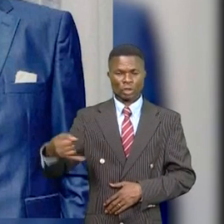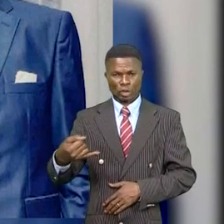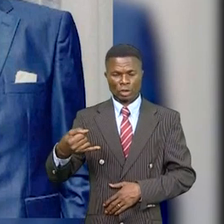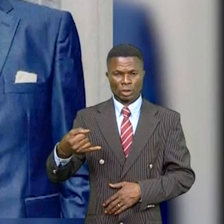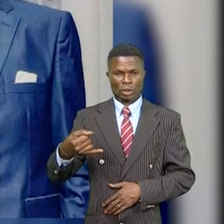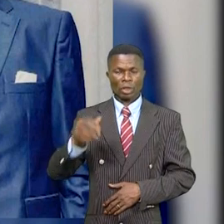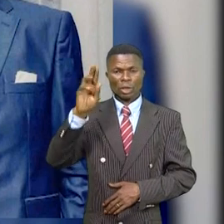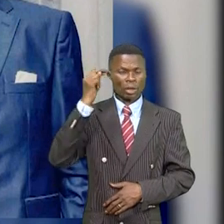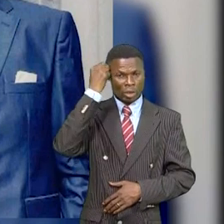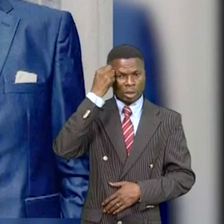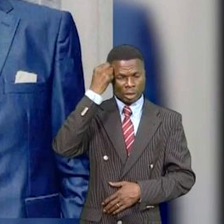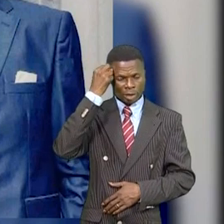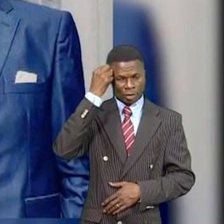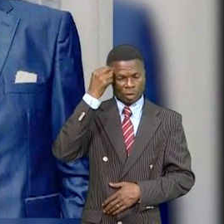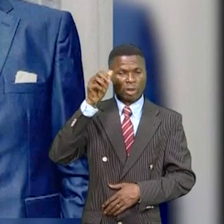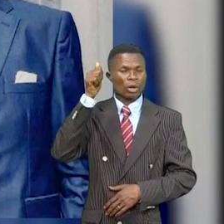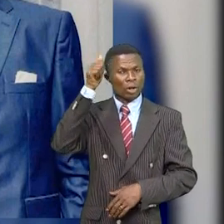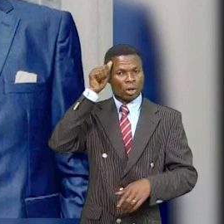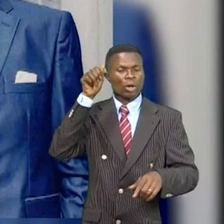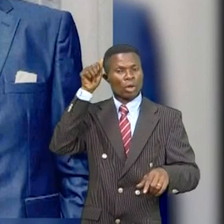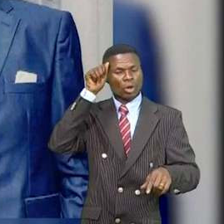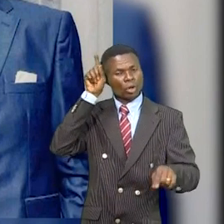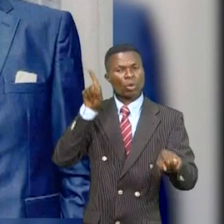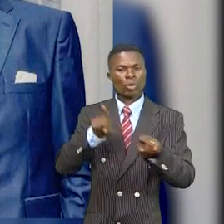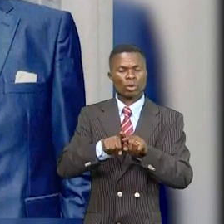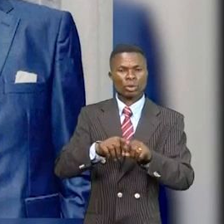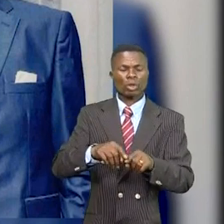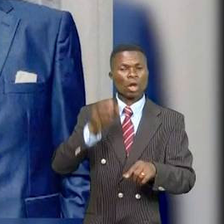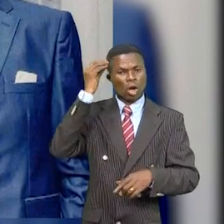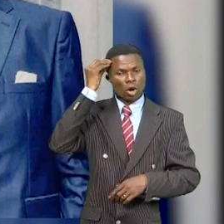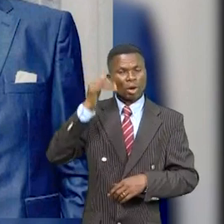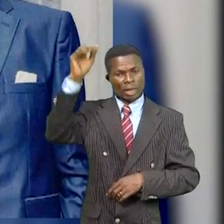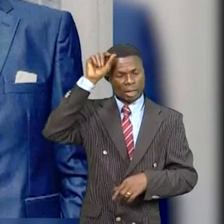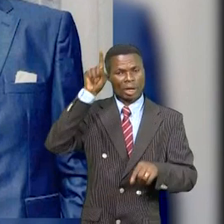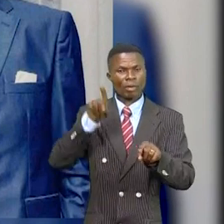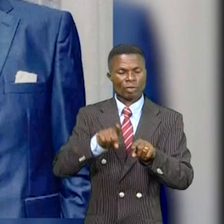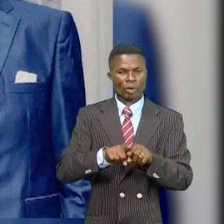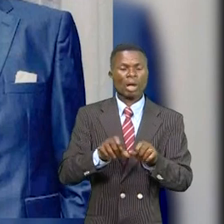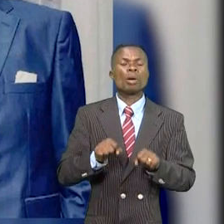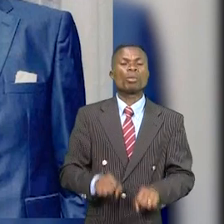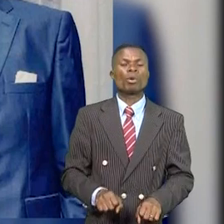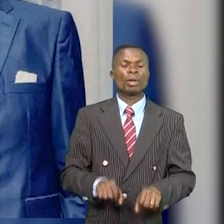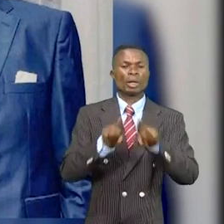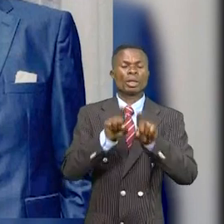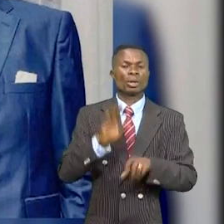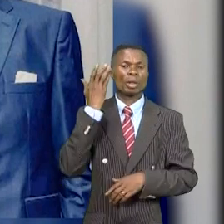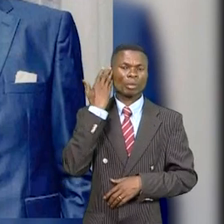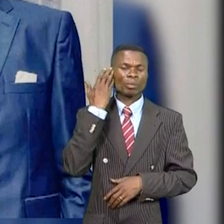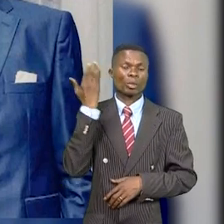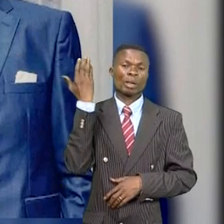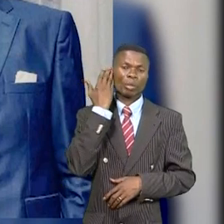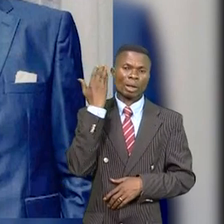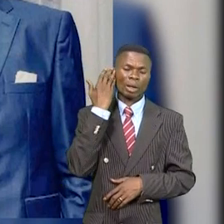neveux, cousins, oncles, grands-frères et frères ainsi que pères. M.